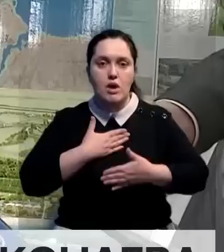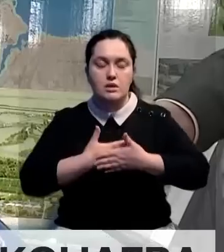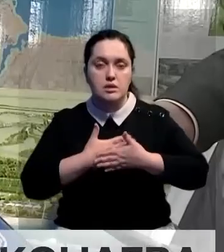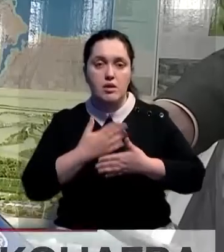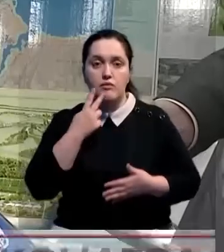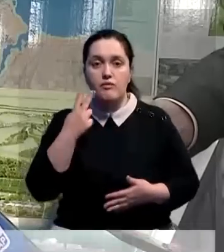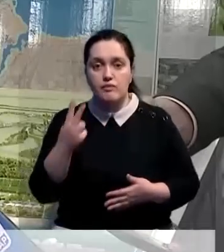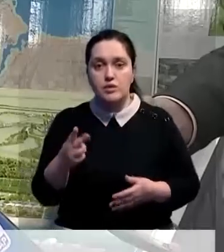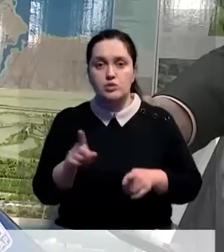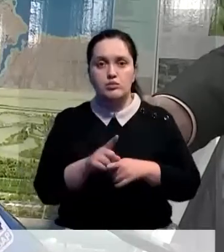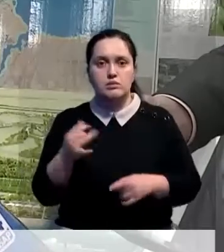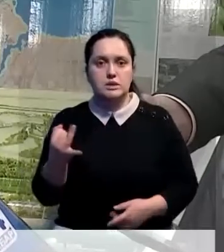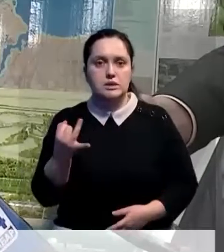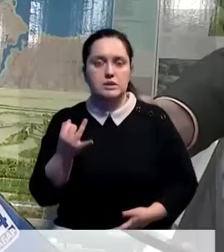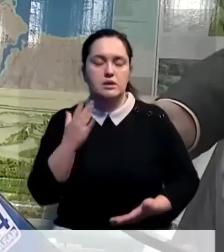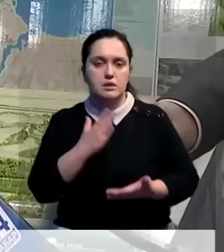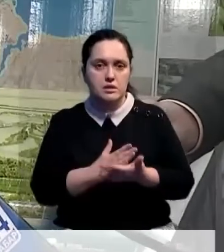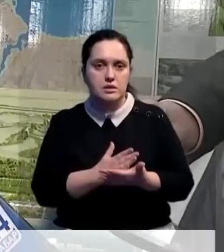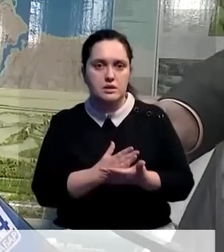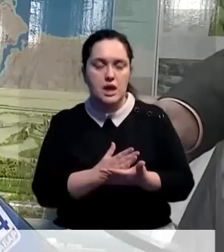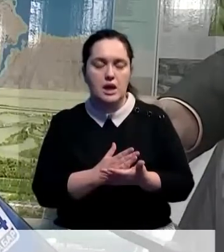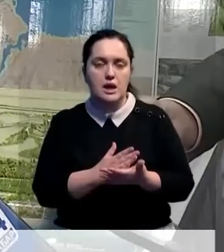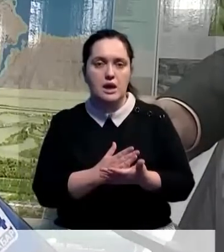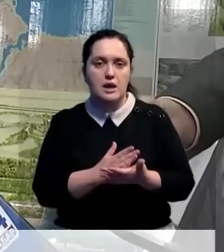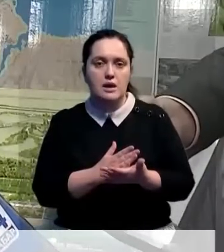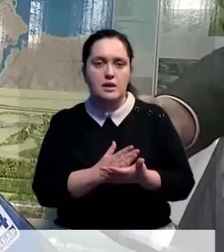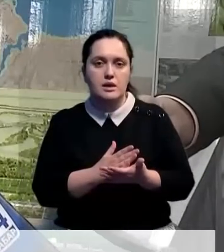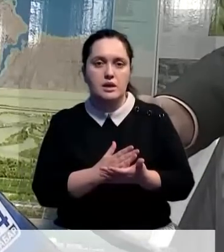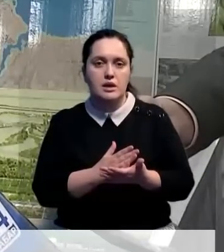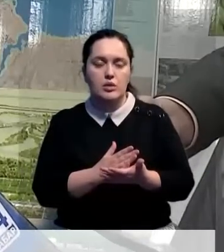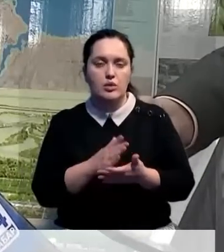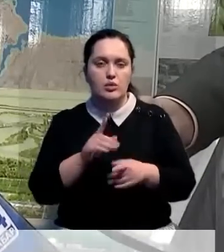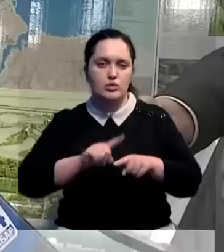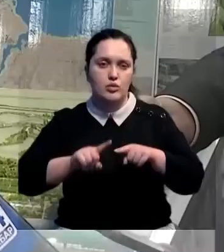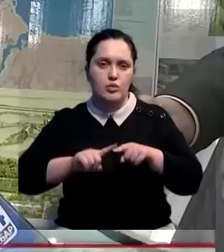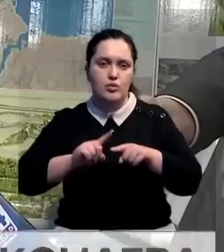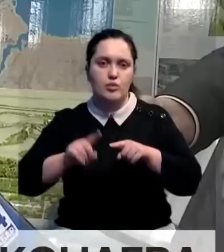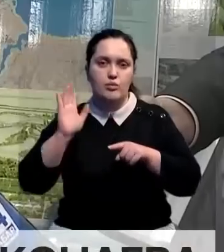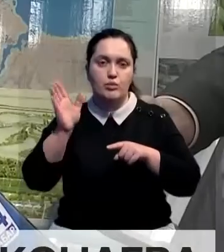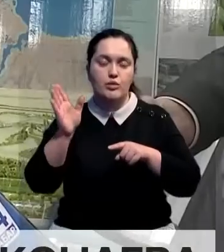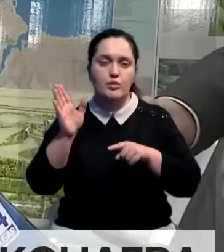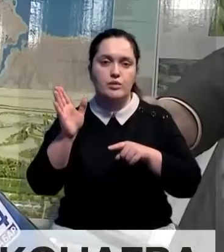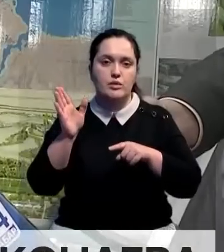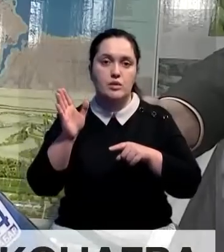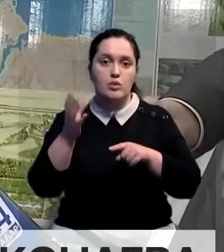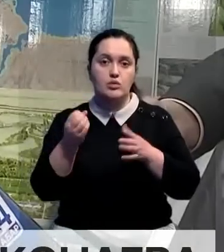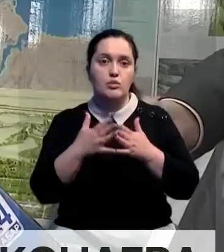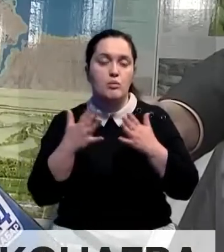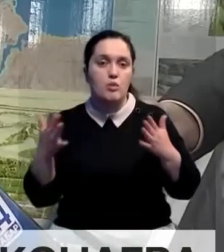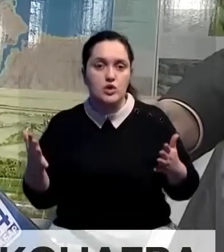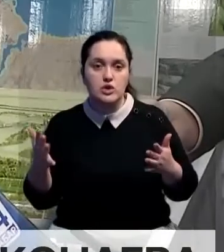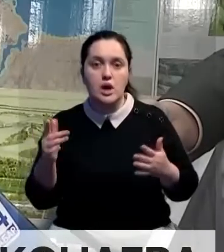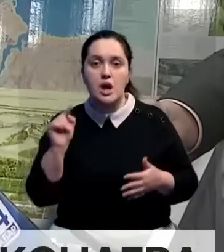мы видим, что есть большой интерес инвесторов. Я думаю, действительно, в ближайшем будущем мы увидим еще большие